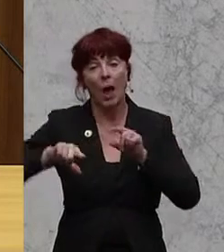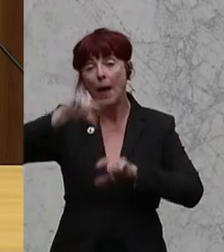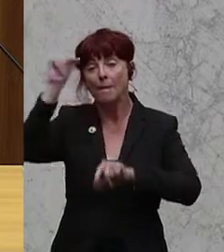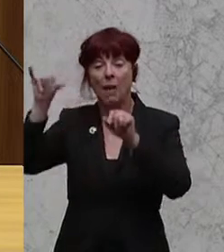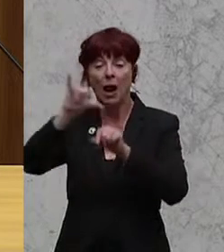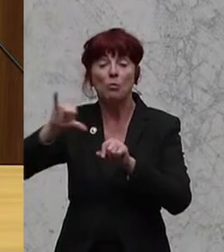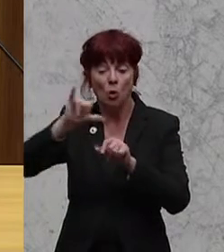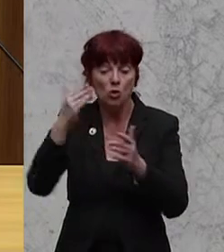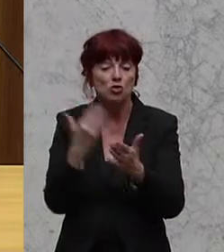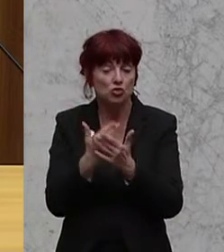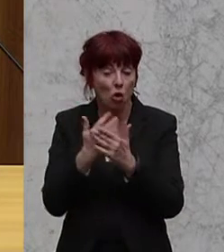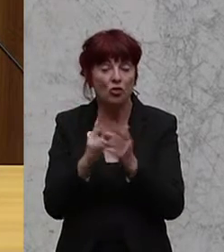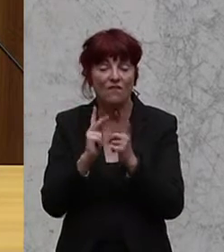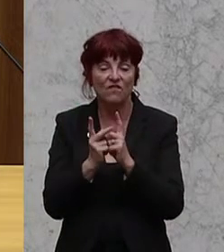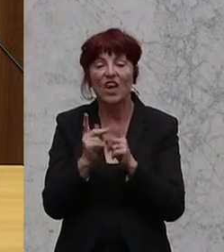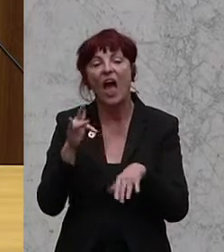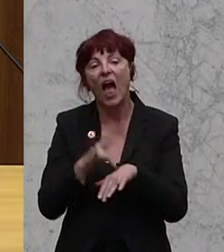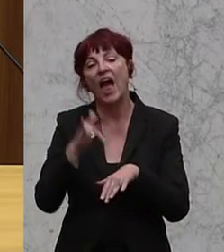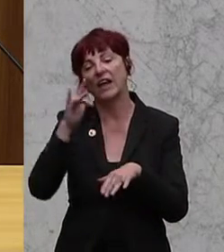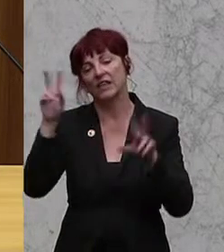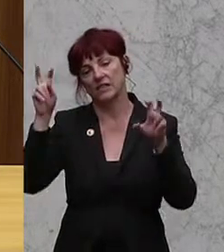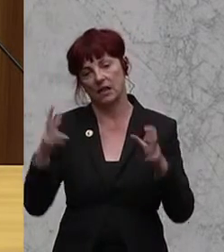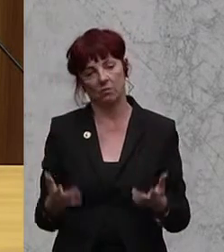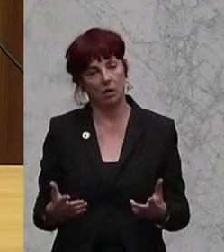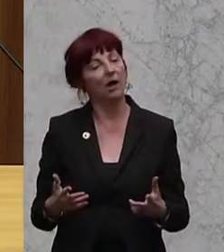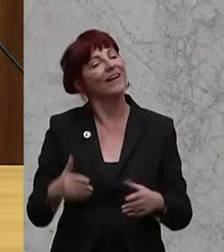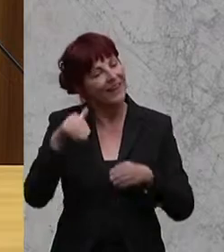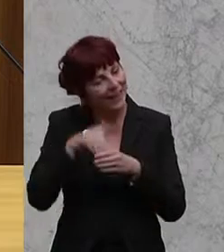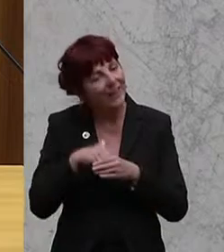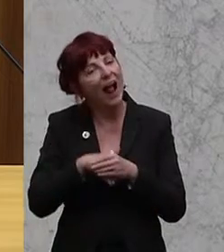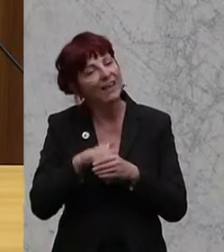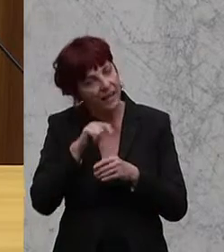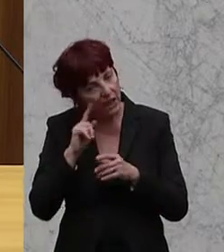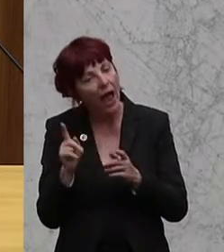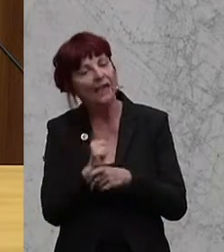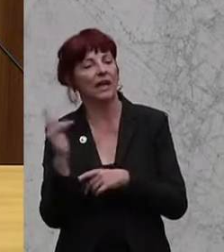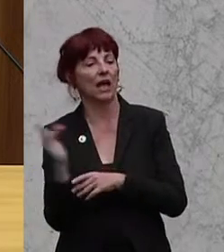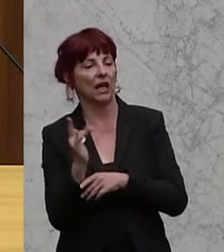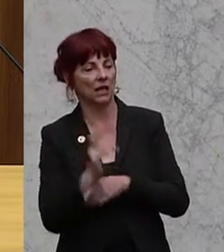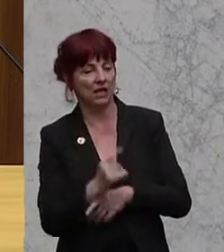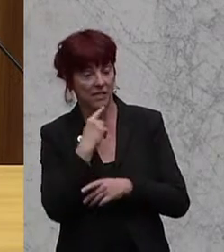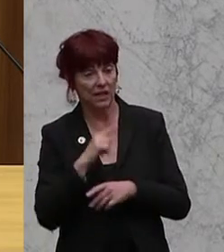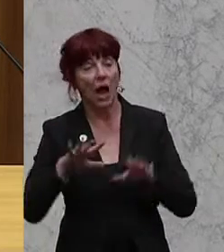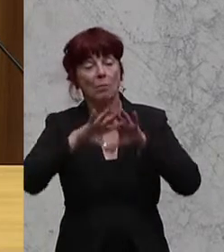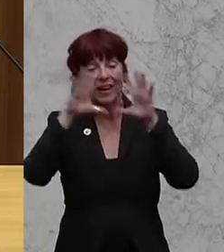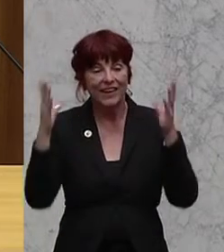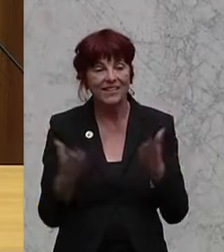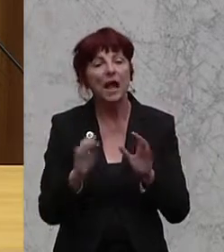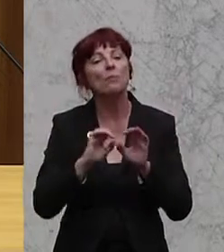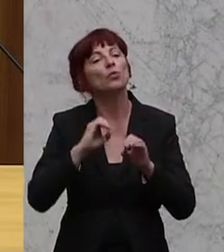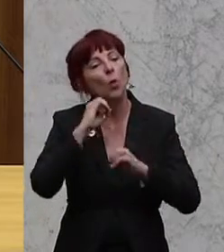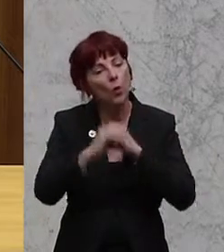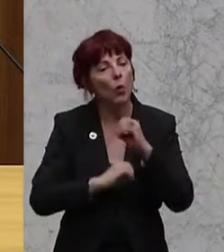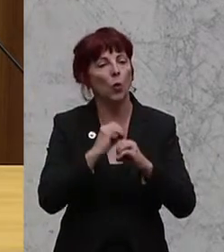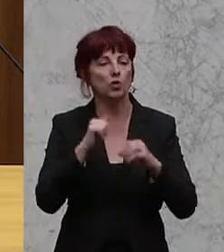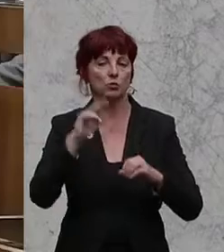Reizthema. Und da sind viele Äußerungen gekommen, die inhaltlich gar nicht falsch sind. Aber wir müssen uns halt auch eine gesamtökologische Betrachtung ansehen. Wir wissen